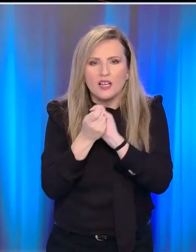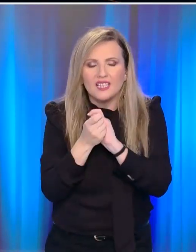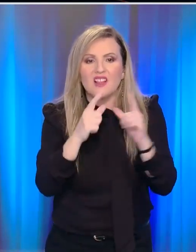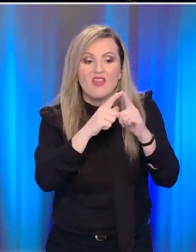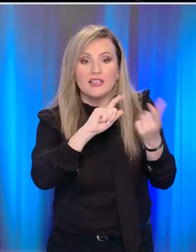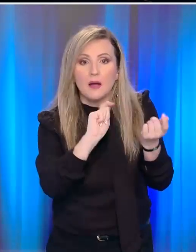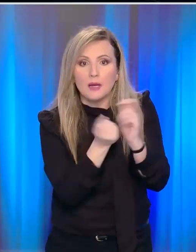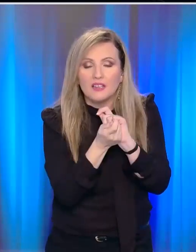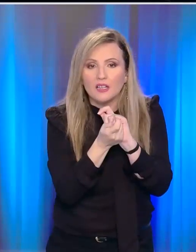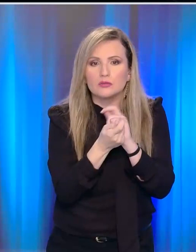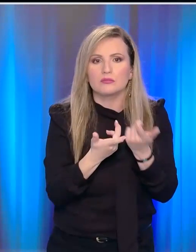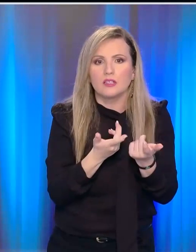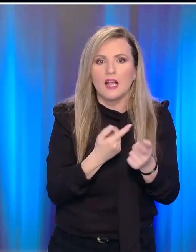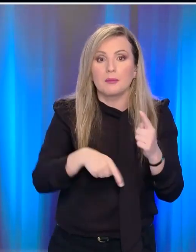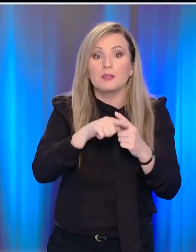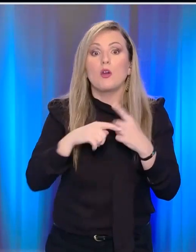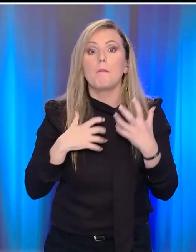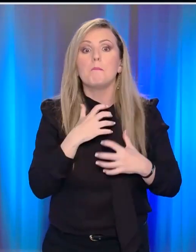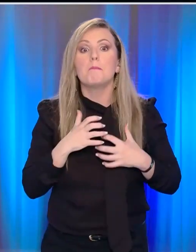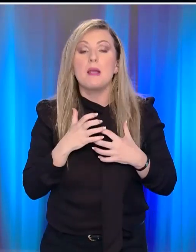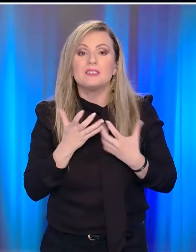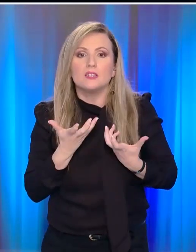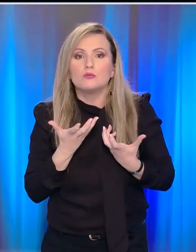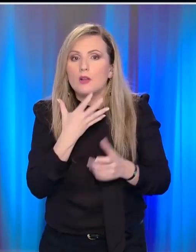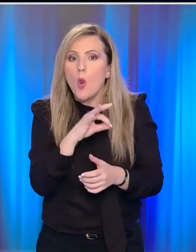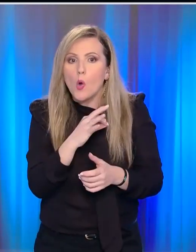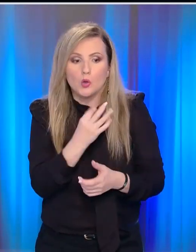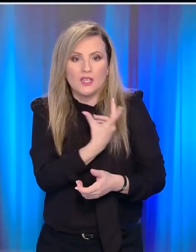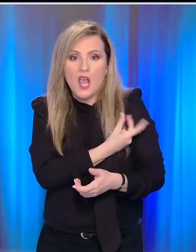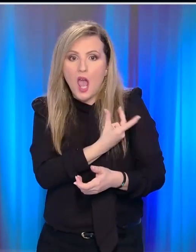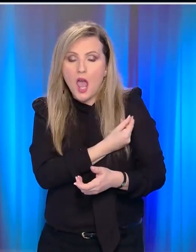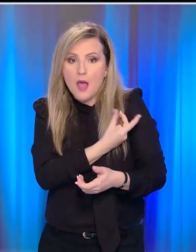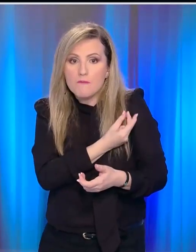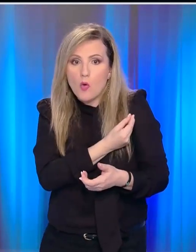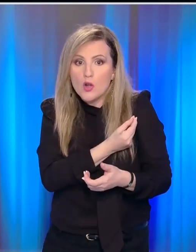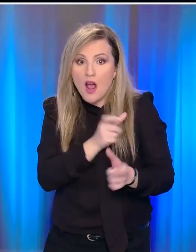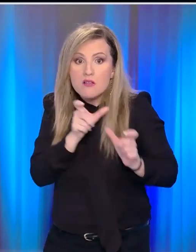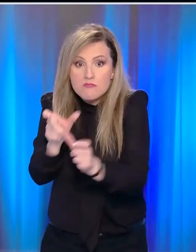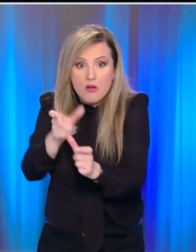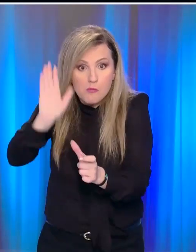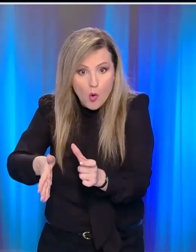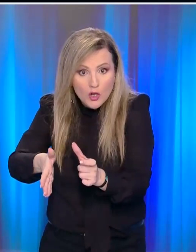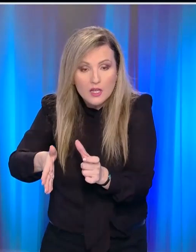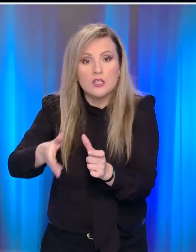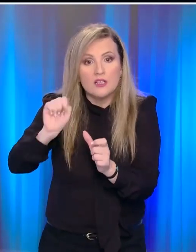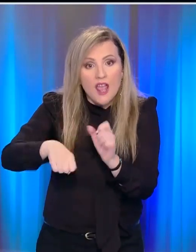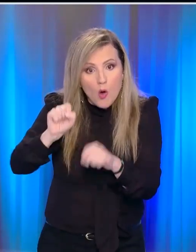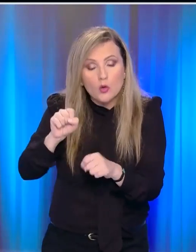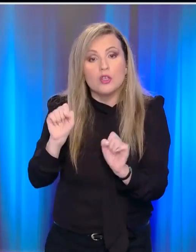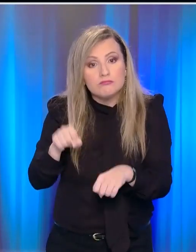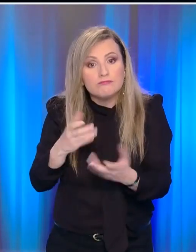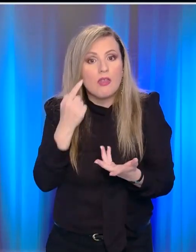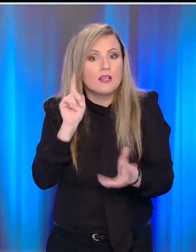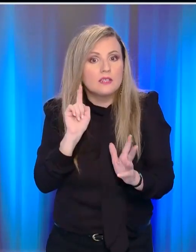μετάλλαξη και βέβαια αυτό που κυρίως μας ενδιαφέρει είναι κατά πόσο η αποτελεσματικότητα των εμβολίων θα παραμείνει στα επίπεδα τα